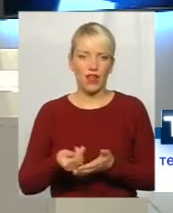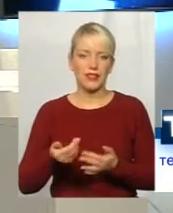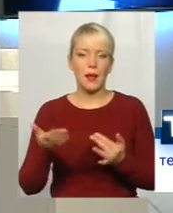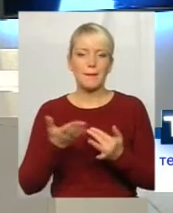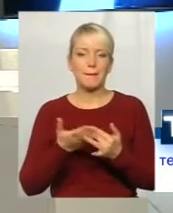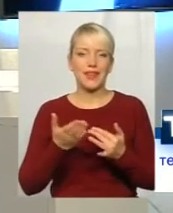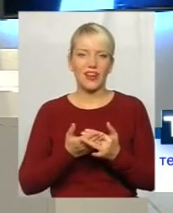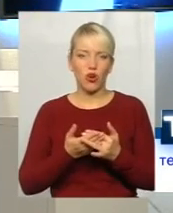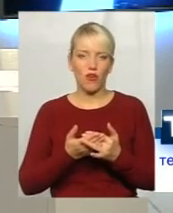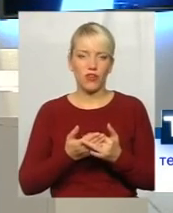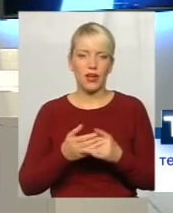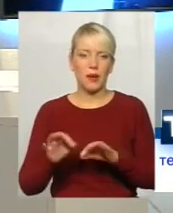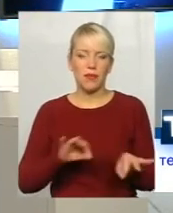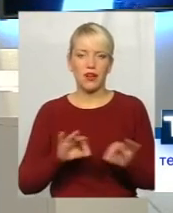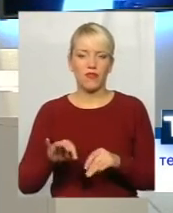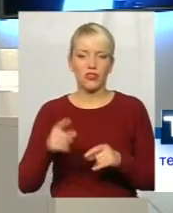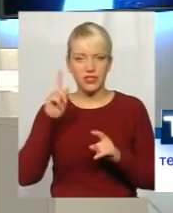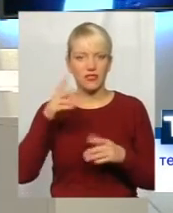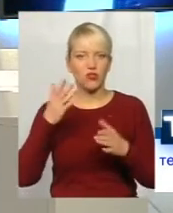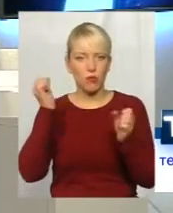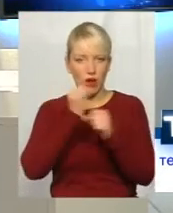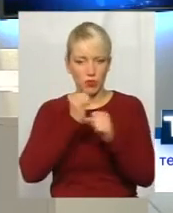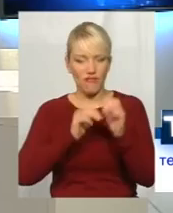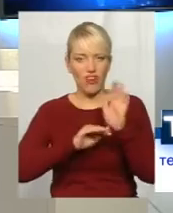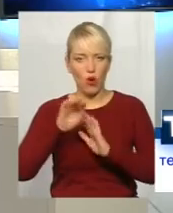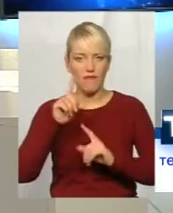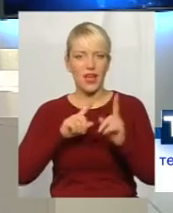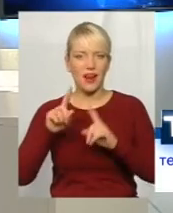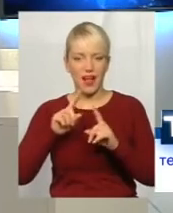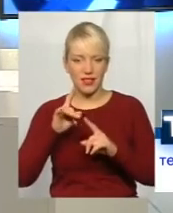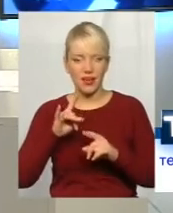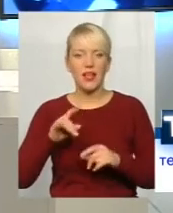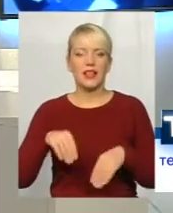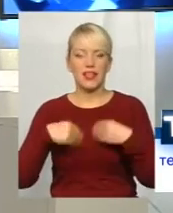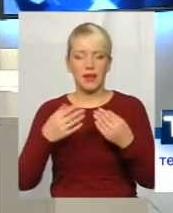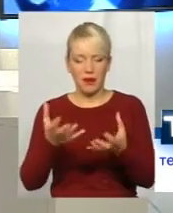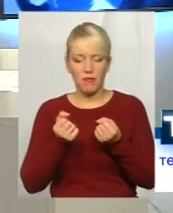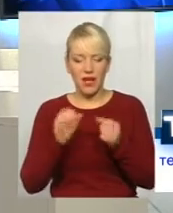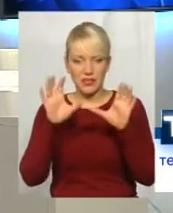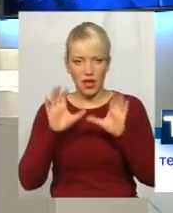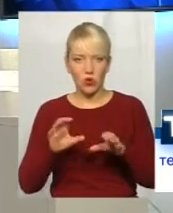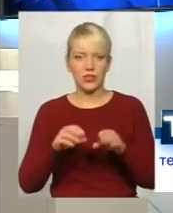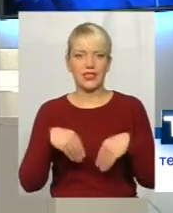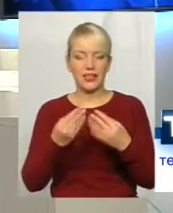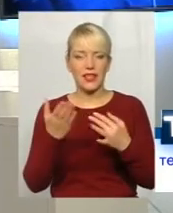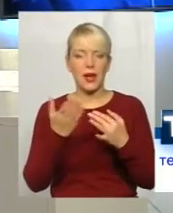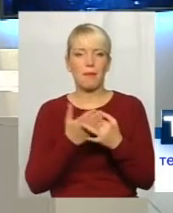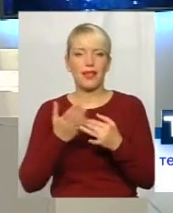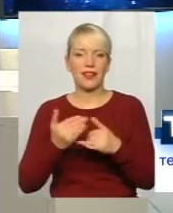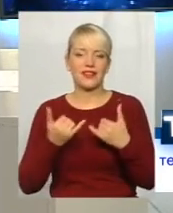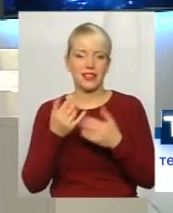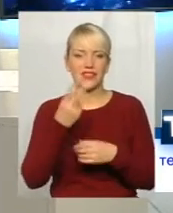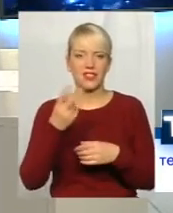чому колапси, абсурд. Верховна Рада приймає закони, надає пільги для 22 категорій людей,